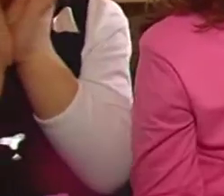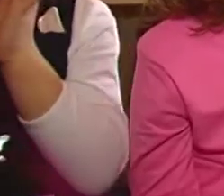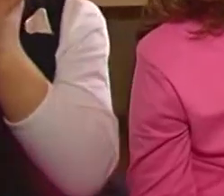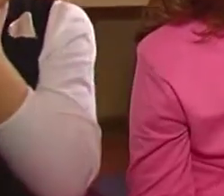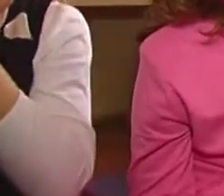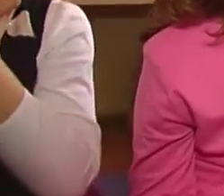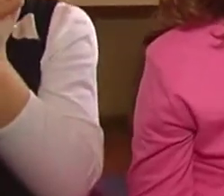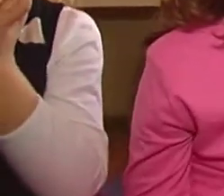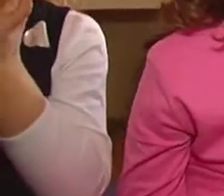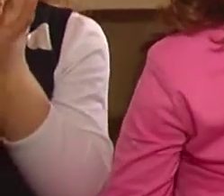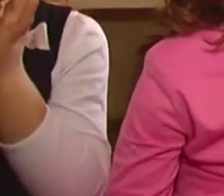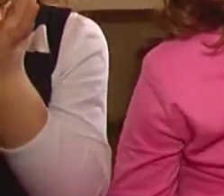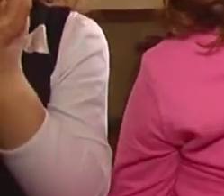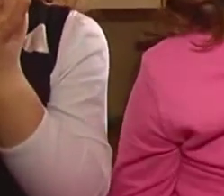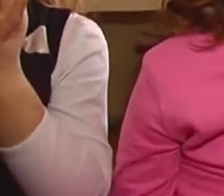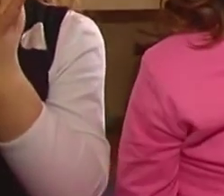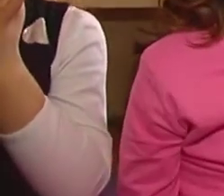najdraža igrao tu u vrtiću?